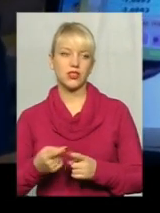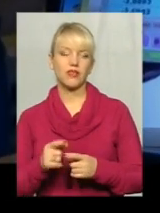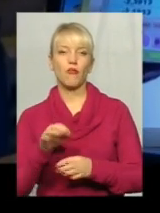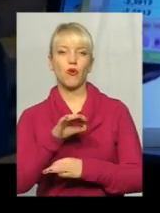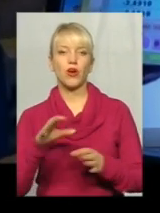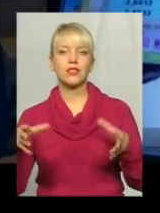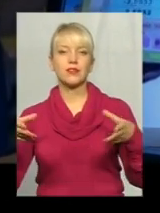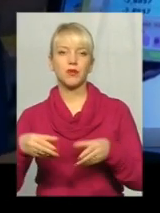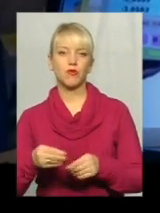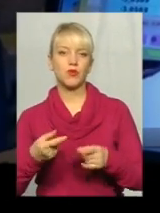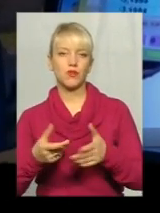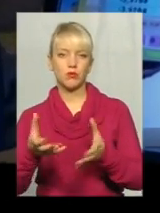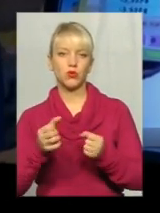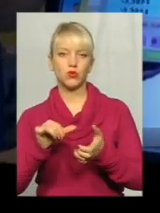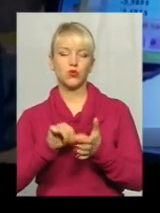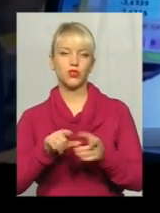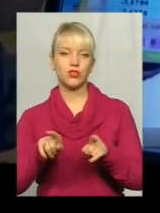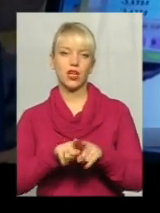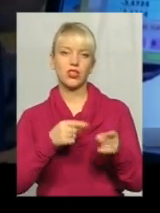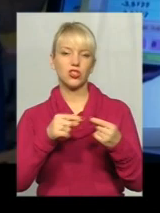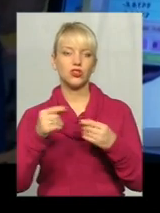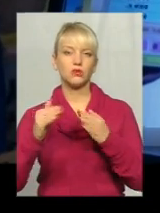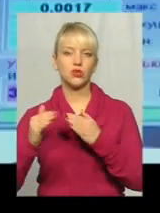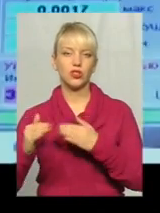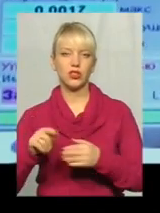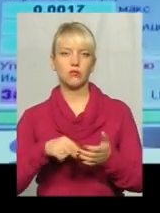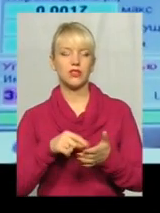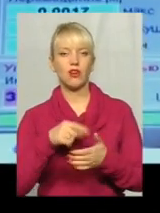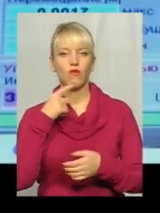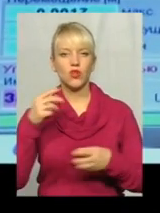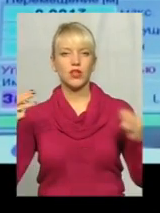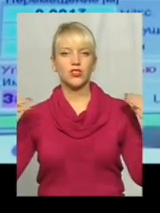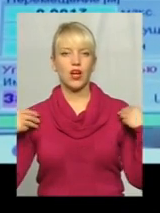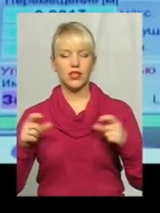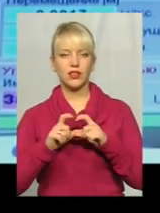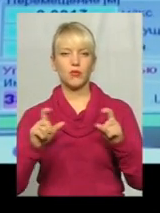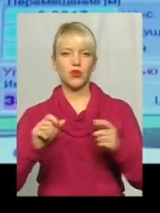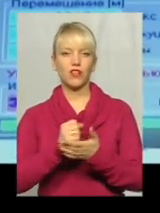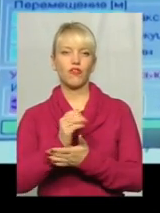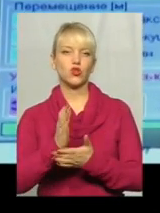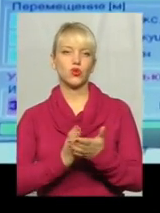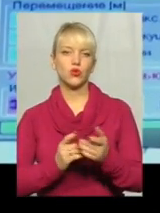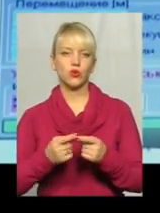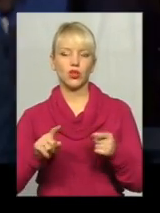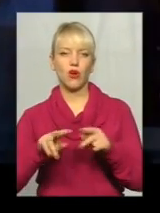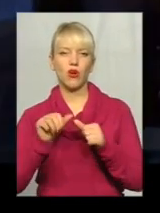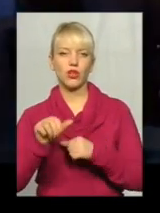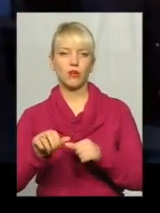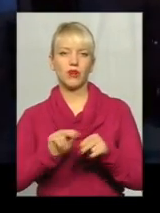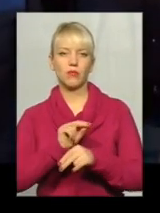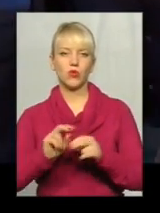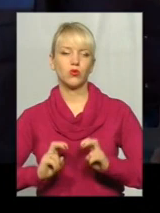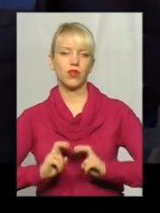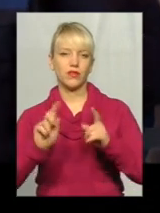проєкті співфінансування беруть участь також інші будинки міста, говорить начальник департаменту інфраструктури. Окрім ремонту ліфтів,